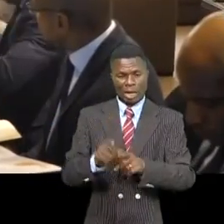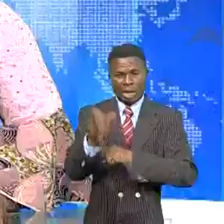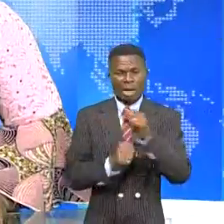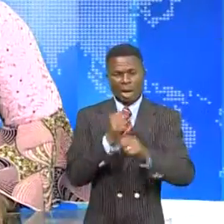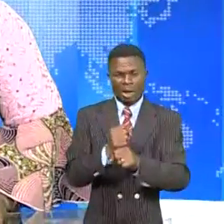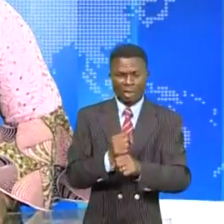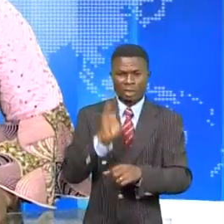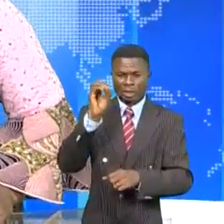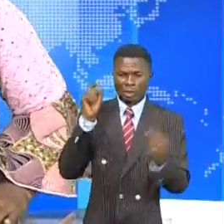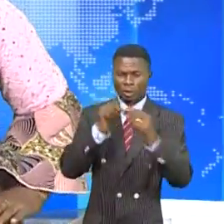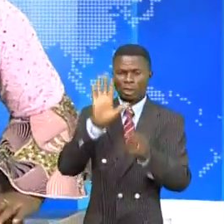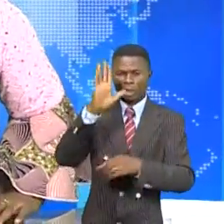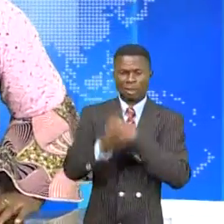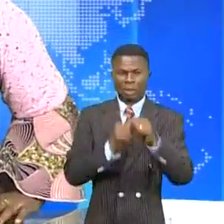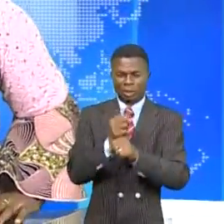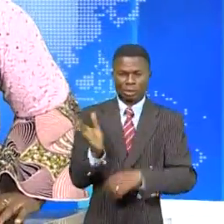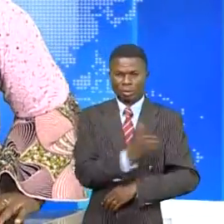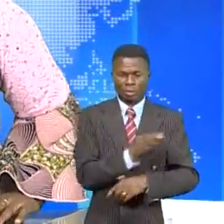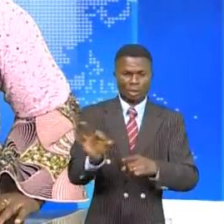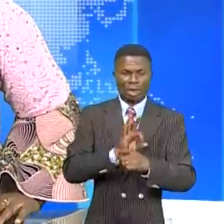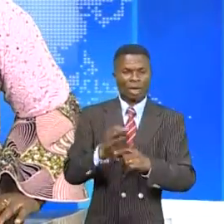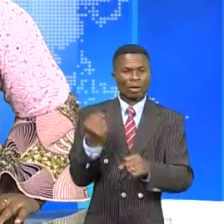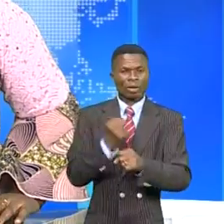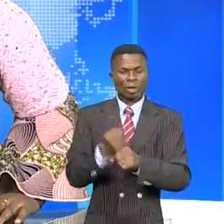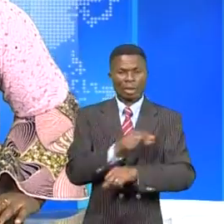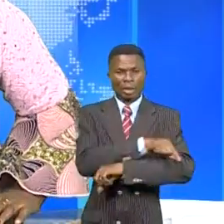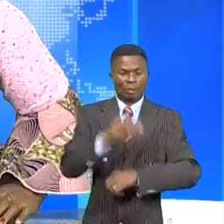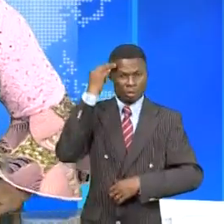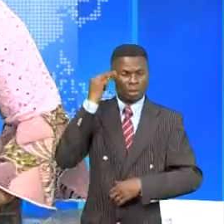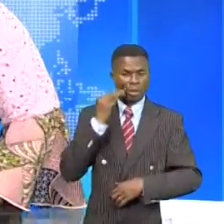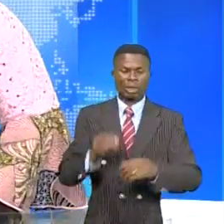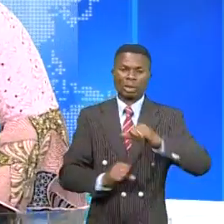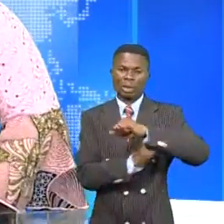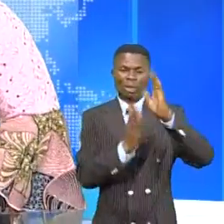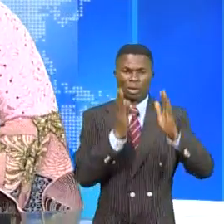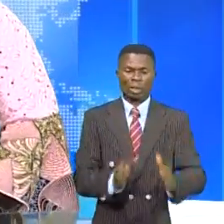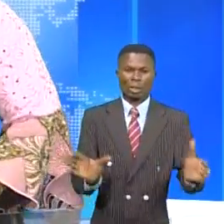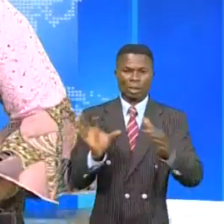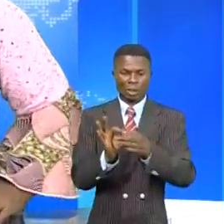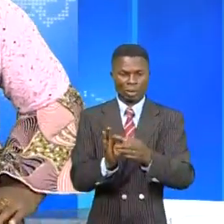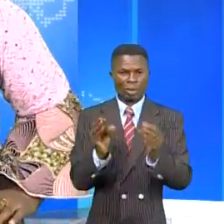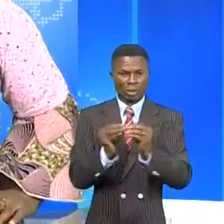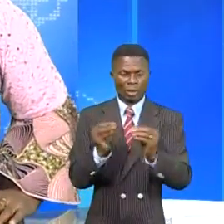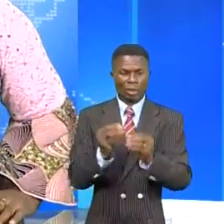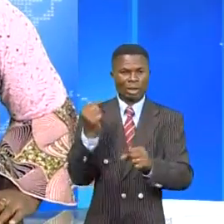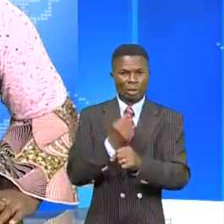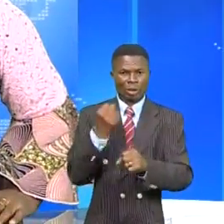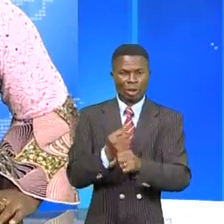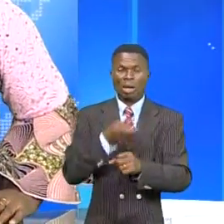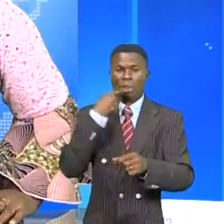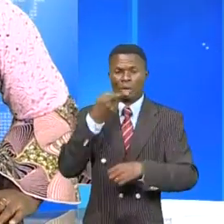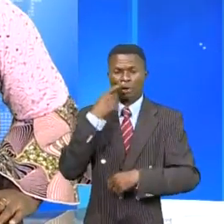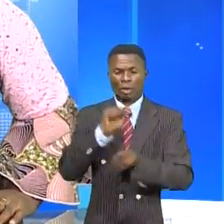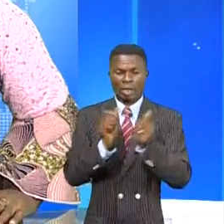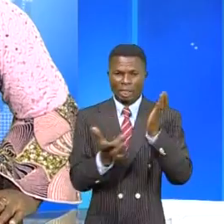de 5 ans. Pendant ce temps, à la formation professionnelle, le ministre et le partenaire se sont réunis en séance de travail pour parler